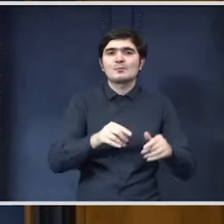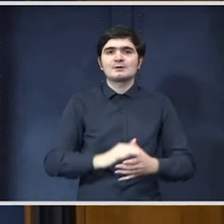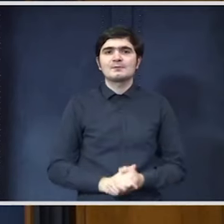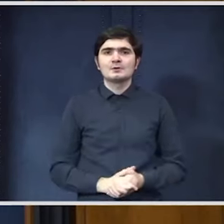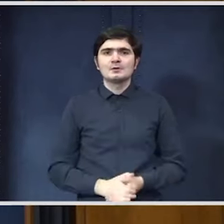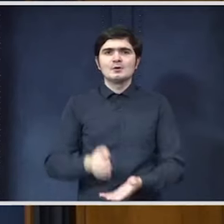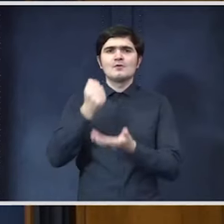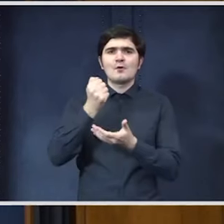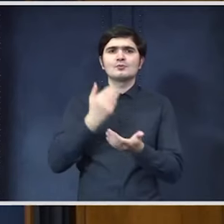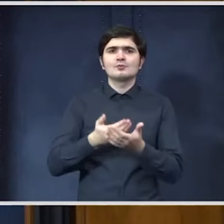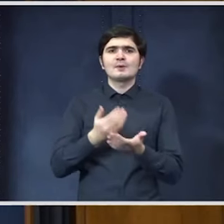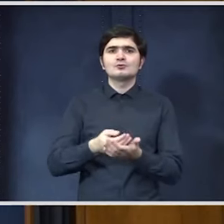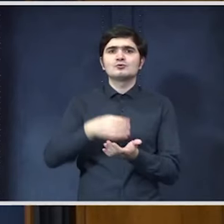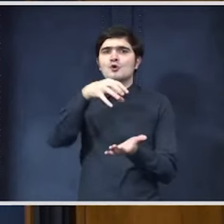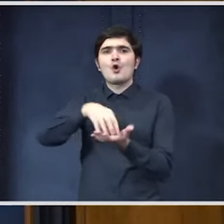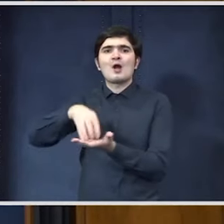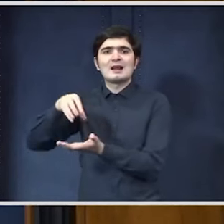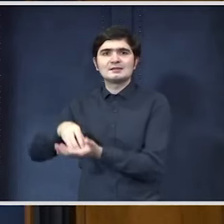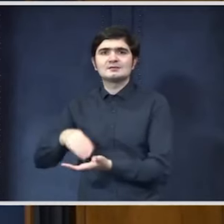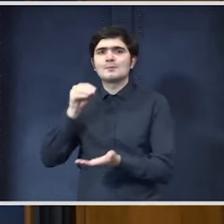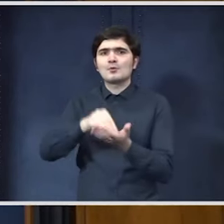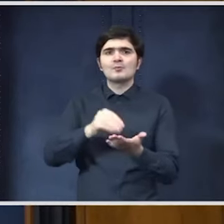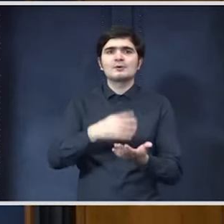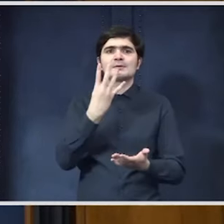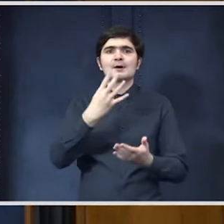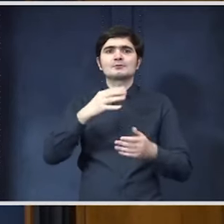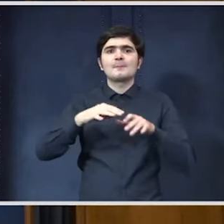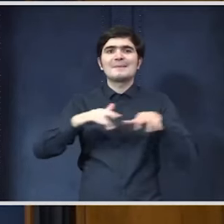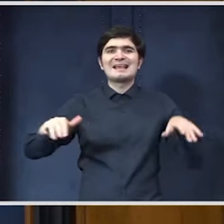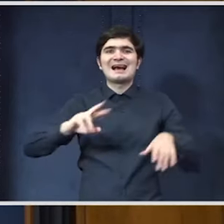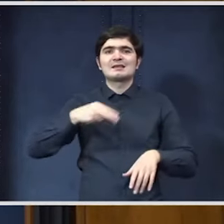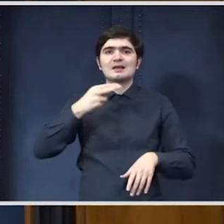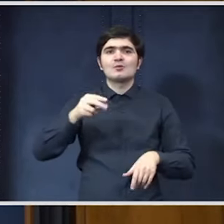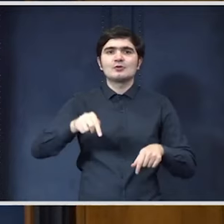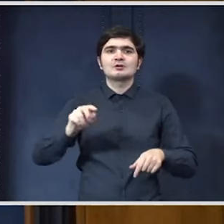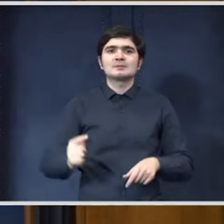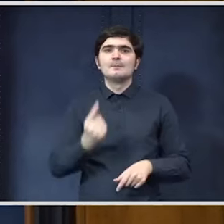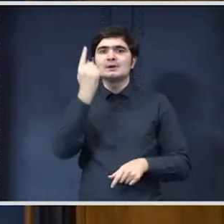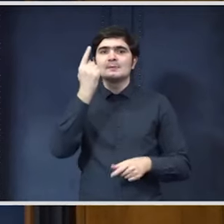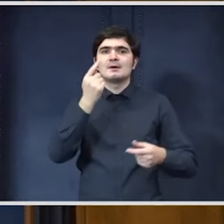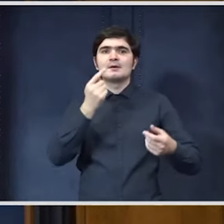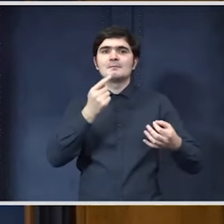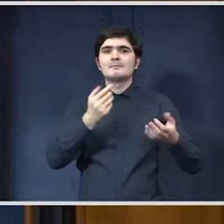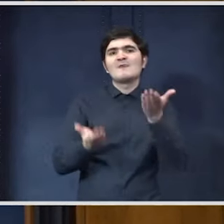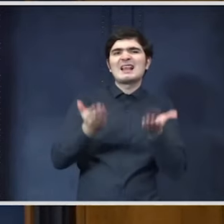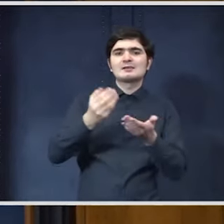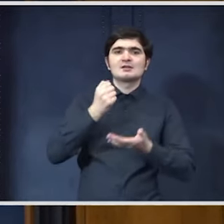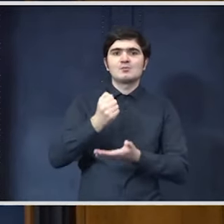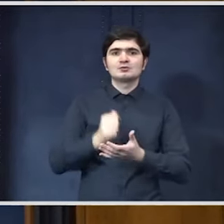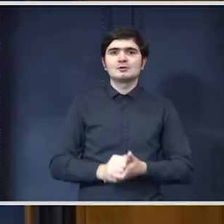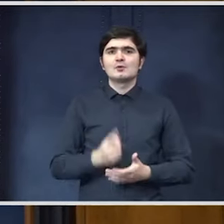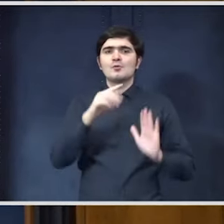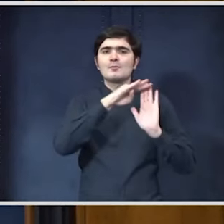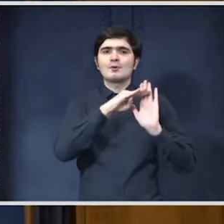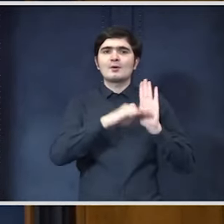Fondul pentru localități, care este propus a fi de 4 miliarde de euro în această primă iterație de buget. Program de